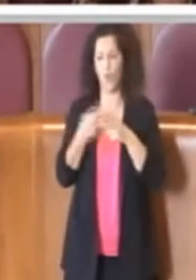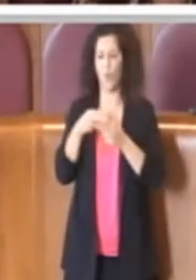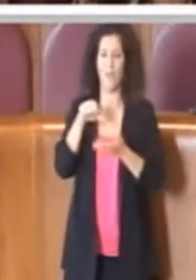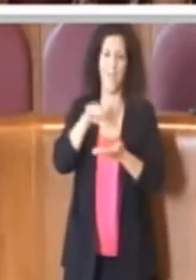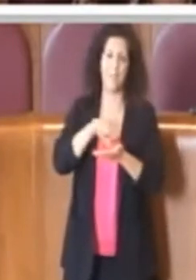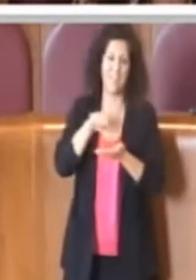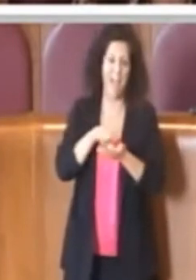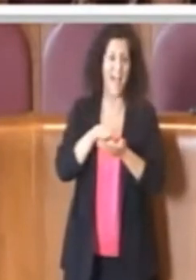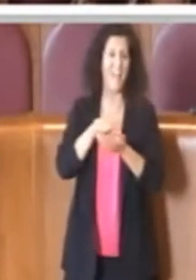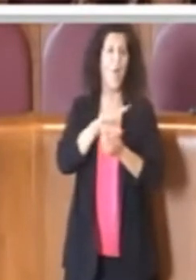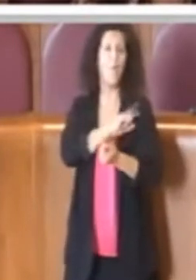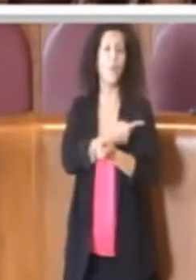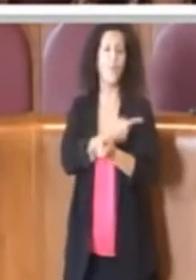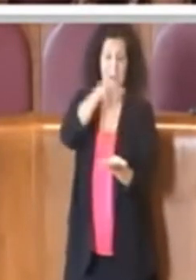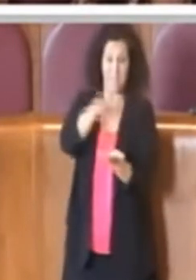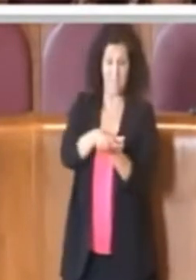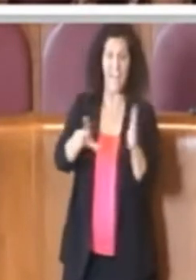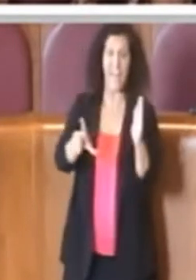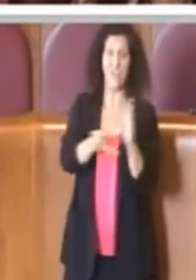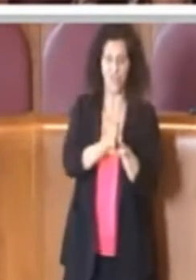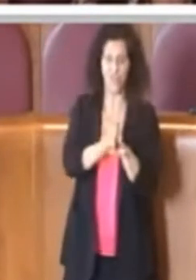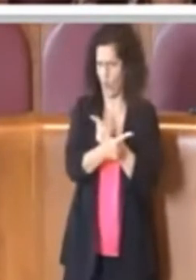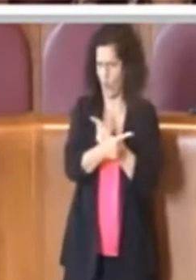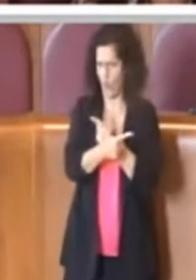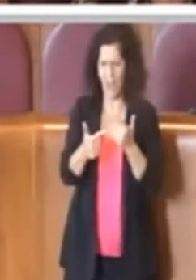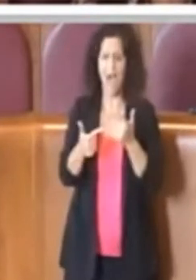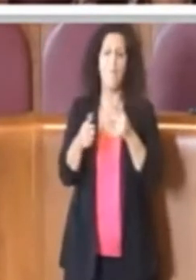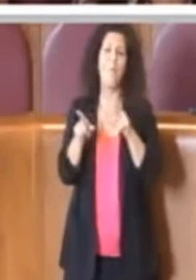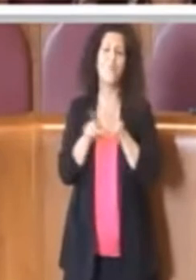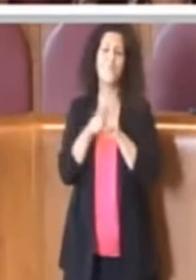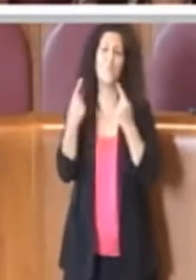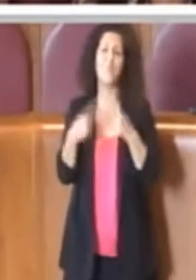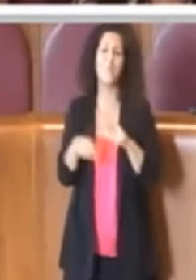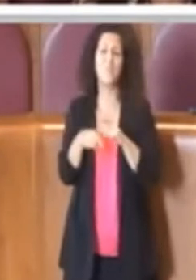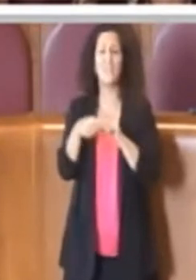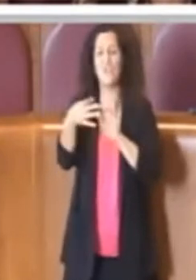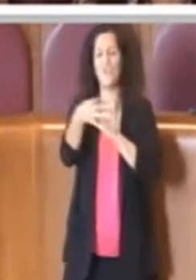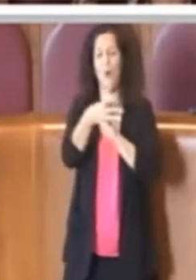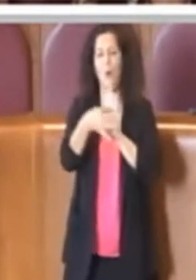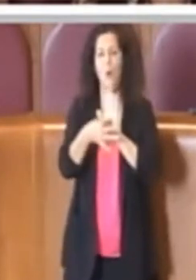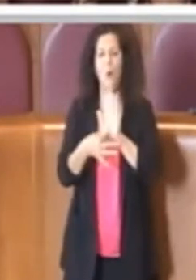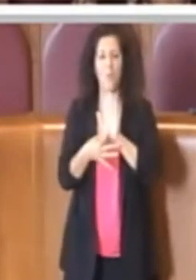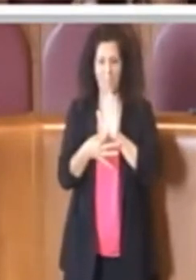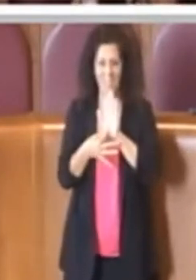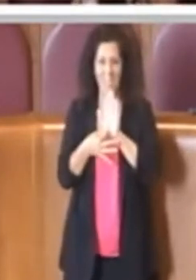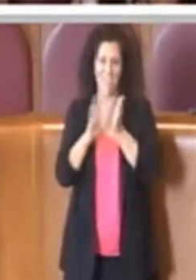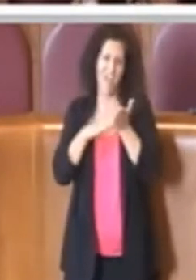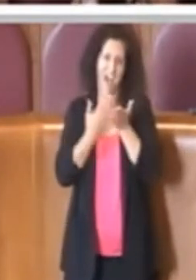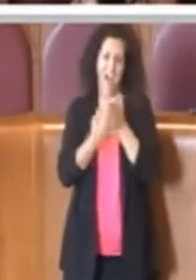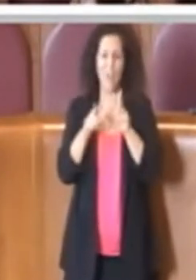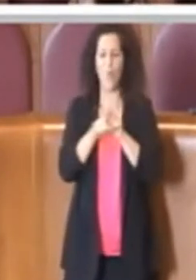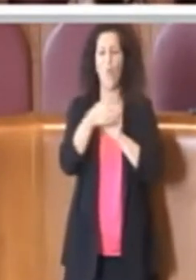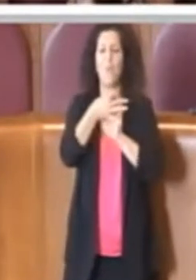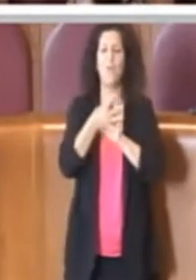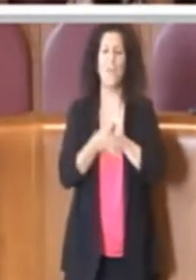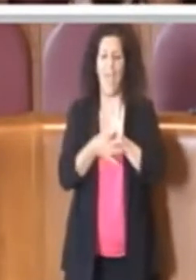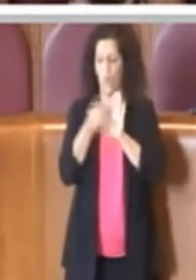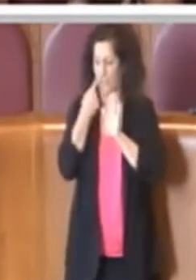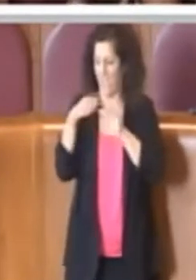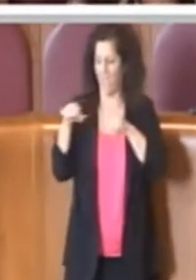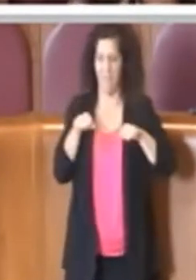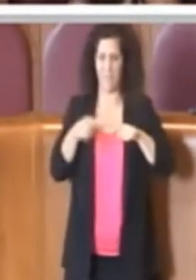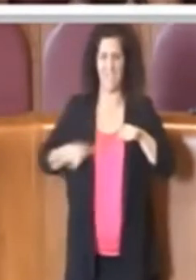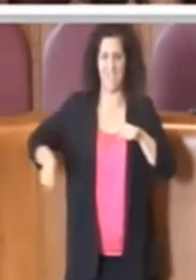abbia un potere legislativo queste rappresentano le norme con cui poi l'amministrazione lavora. Dicevo si trova